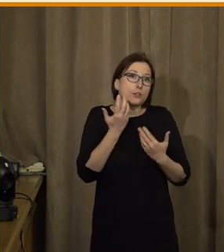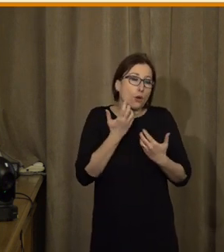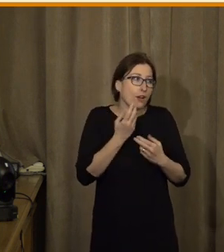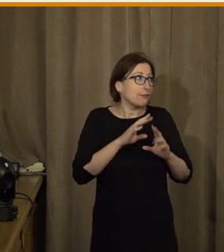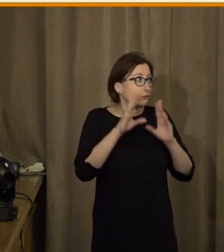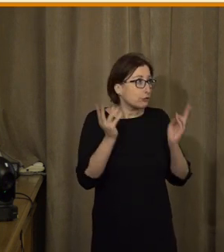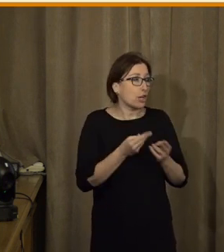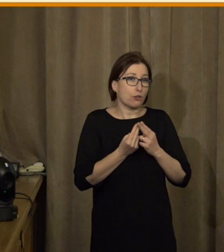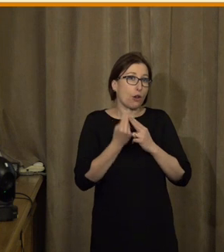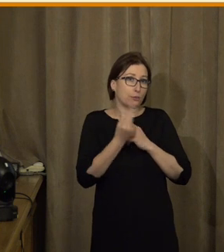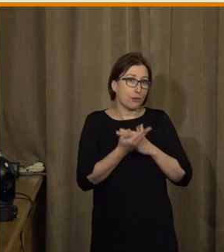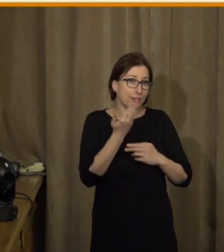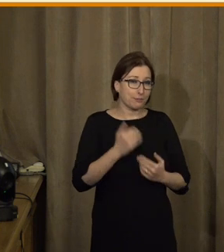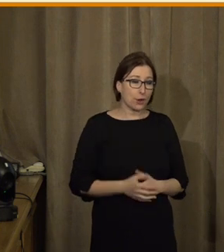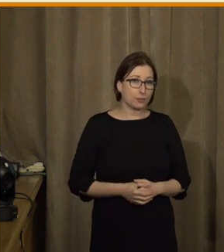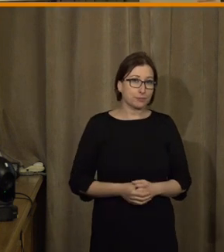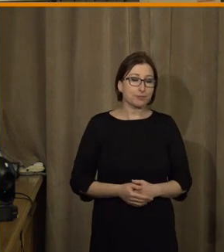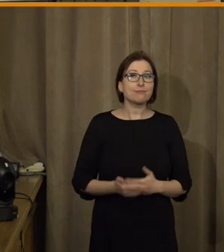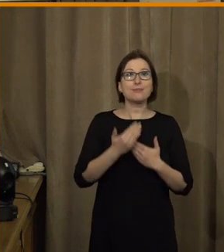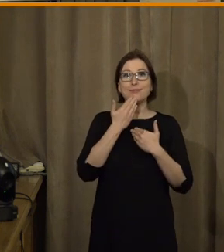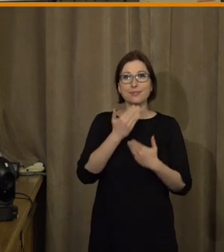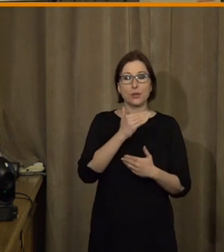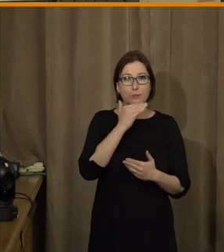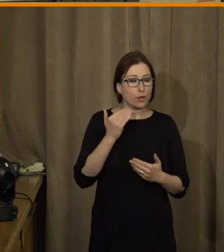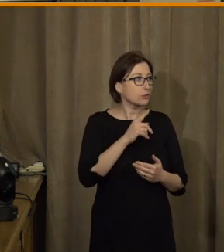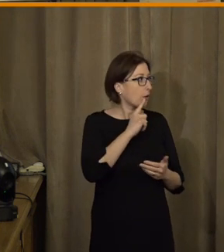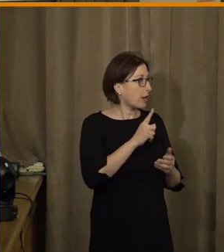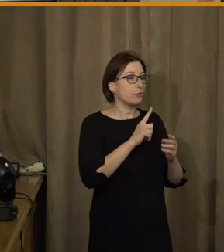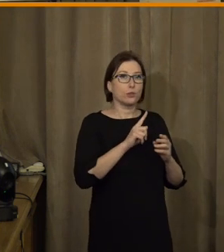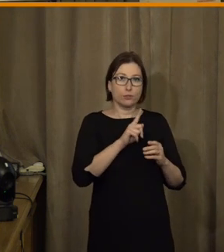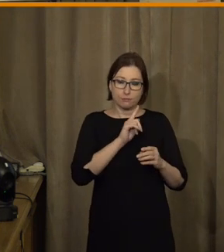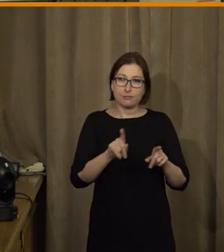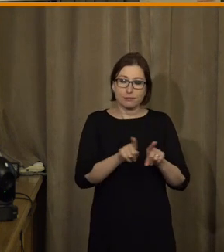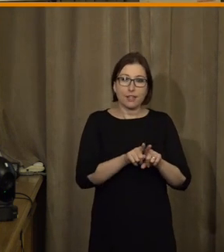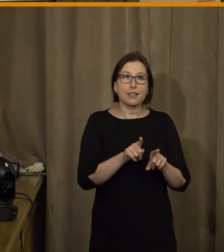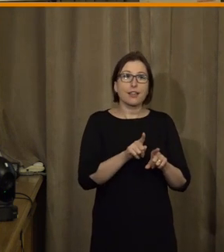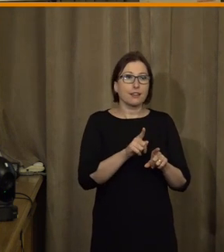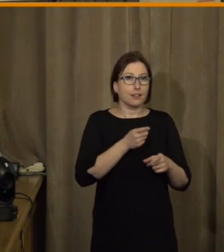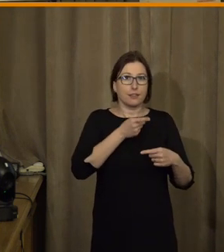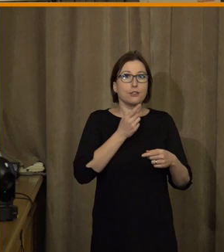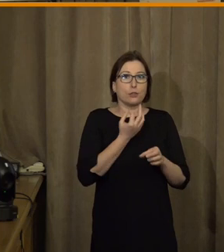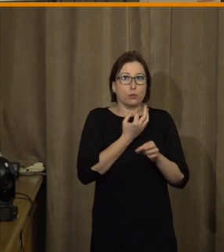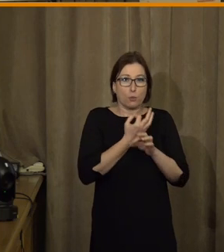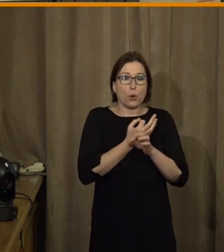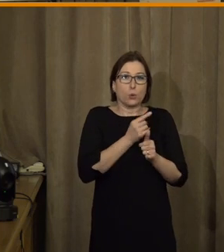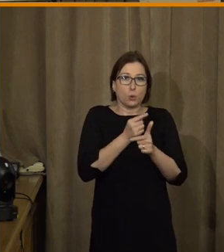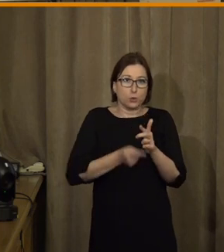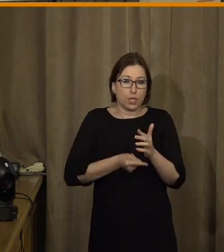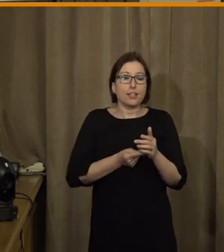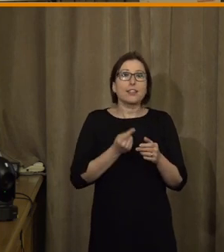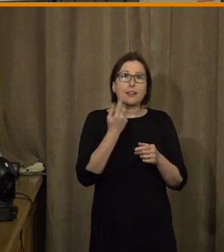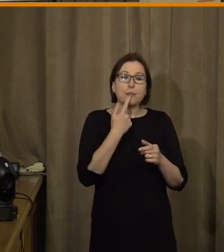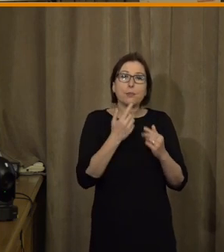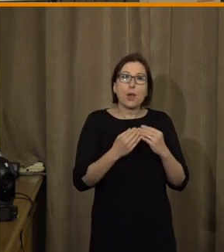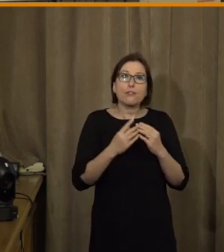pověděla na všechno, co jsem měla. Děkuji moc, opravdu velmi taky jste skončila doporučeními, které přesně,